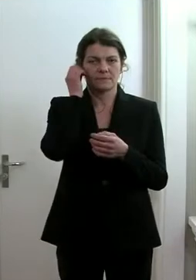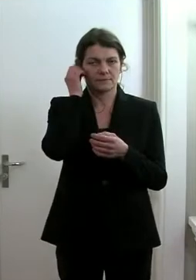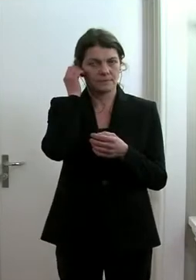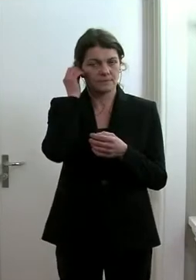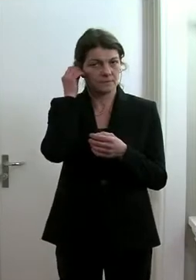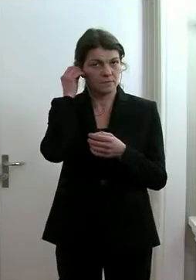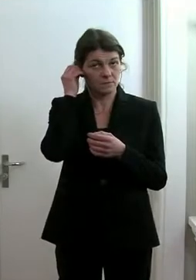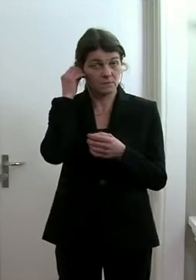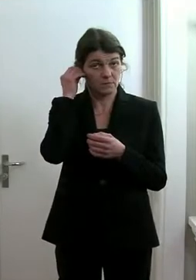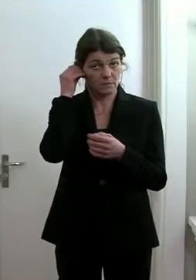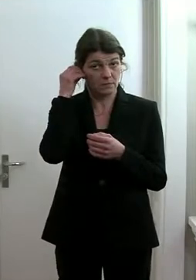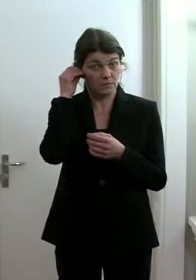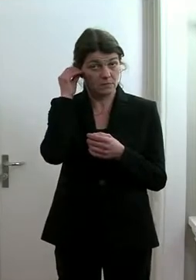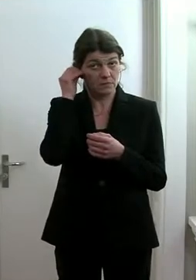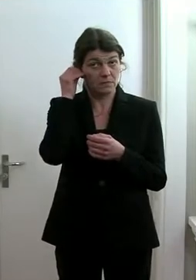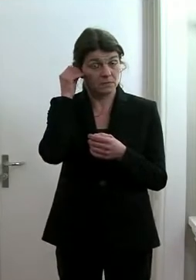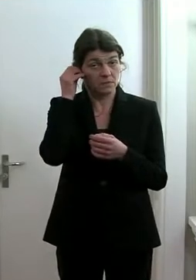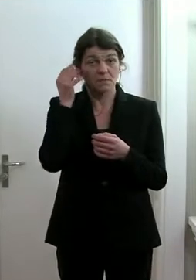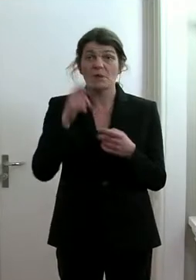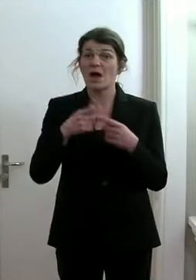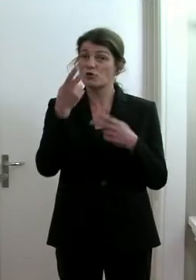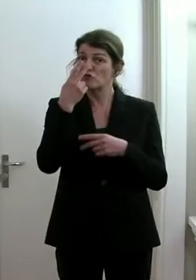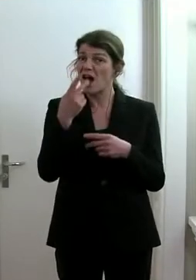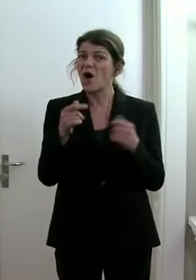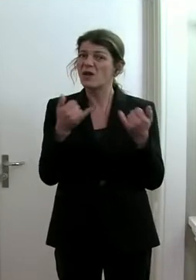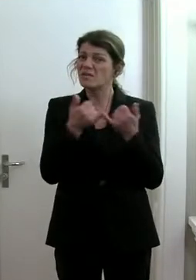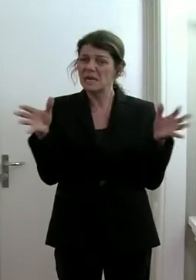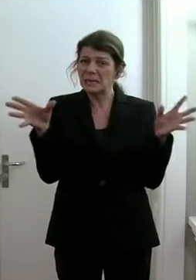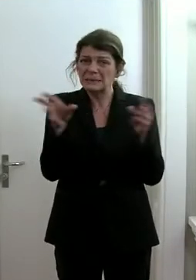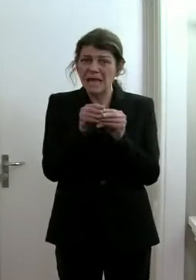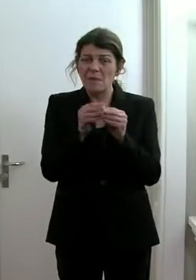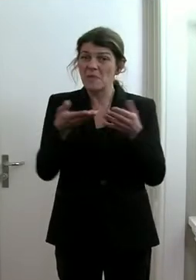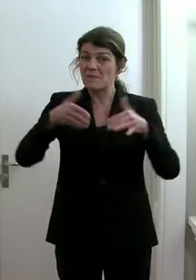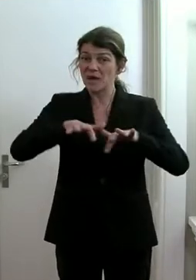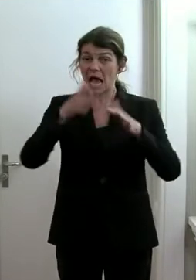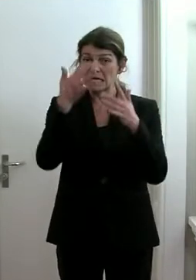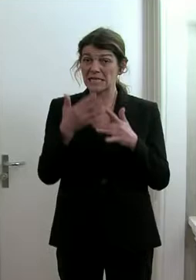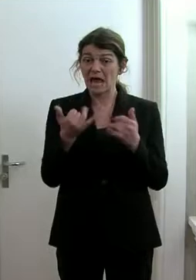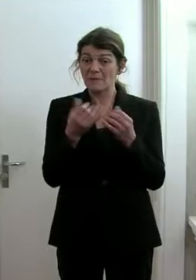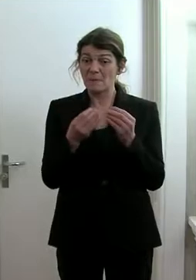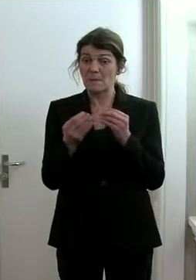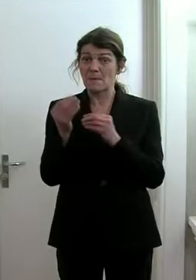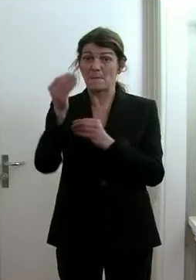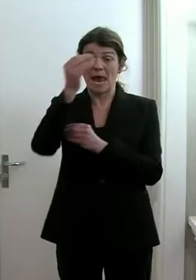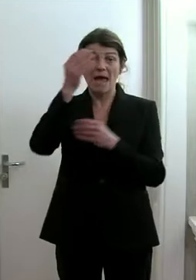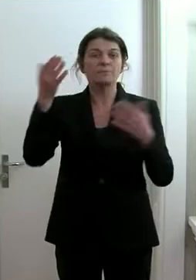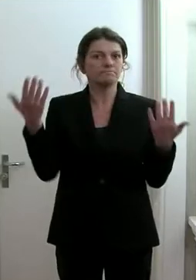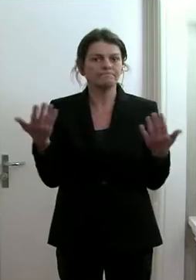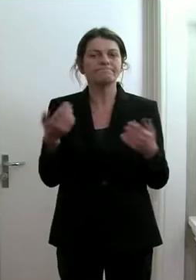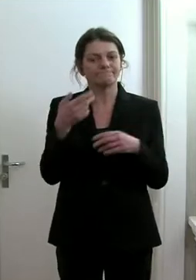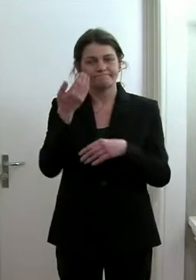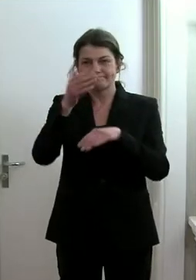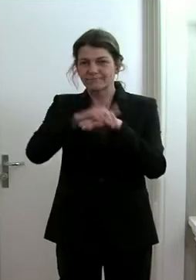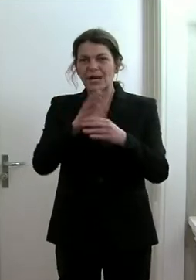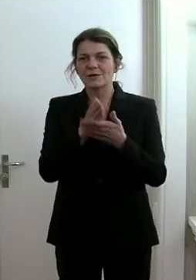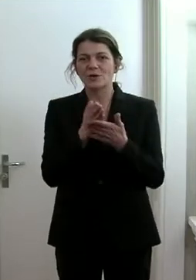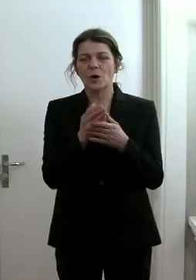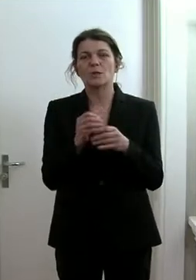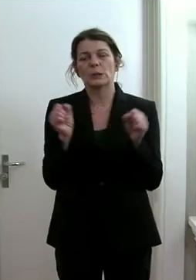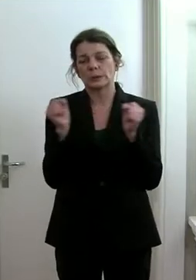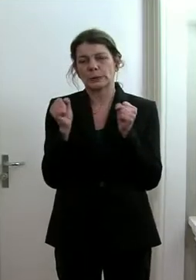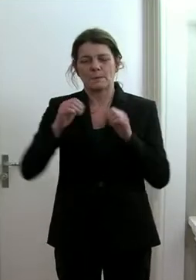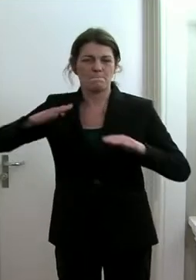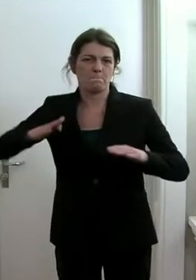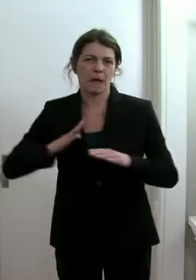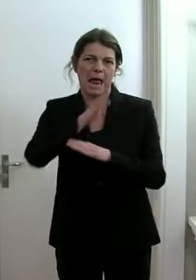sich auch anschaut, wie die kumulierten Fallzahlen derzeit ansteigen, dann sieht man einen sehr, sehr steilen